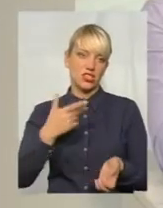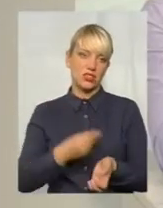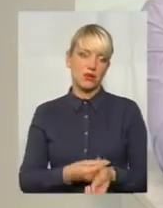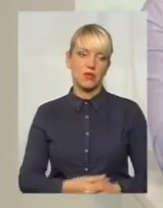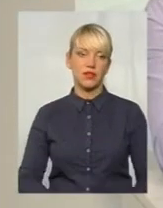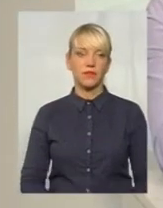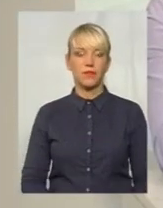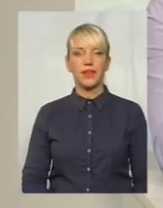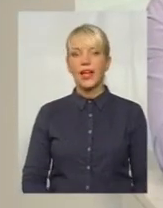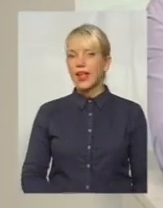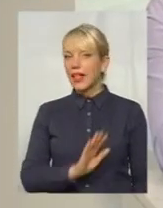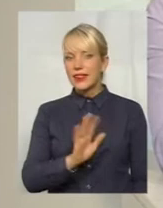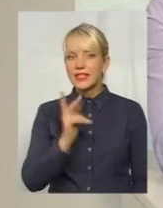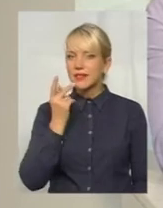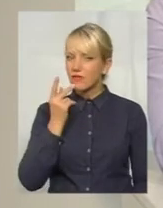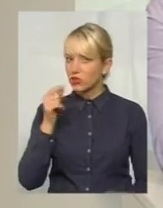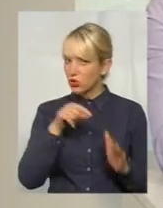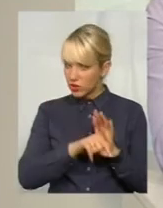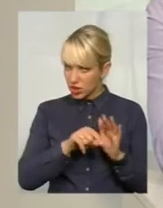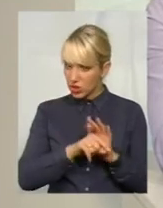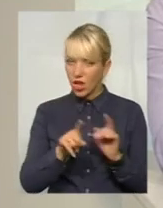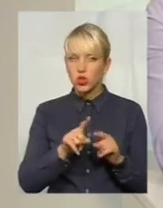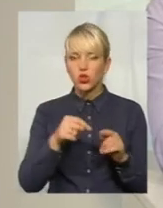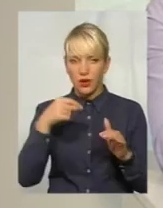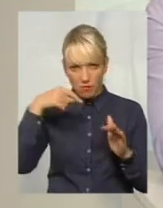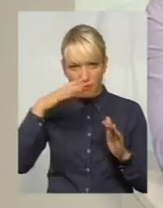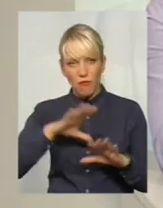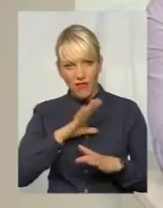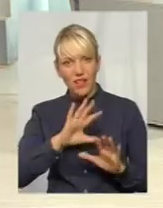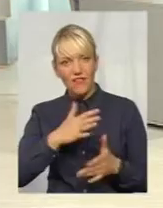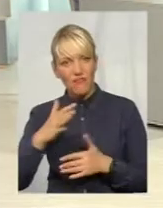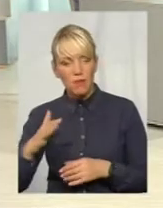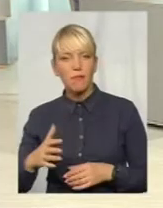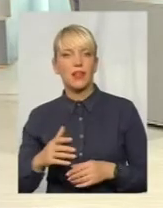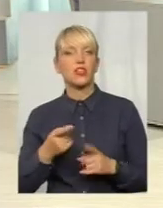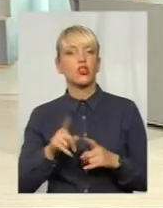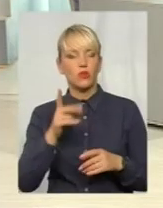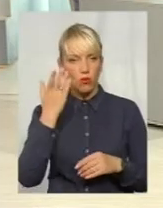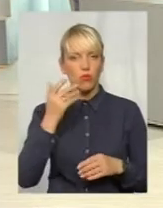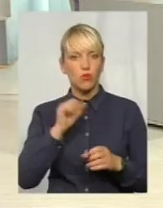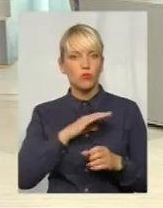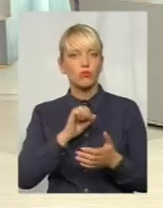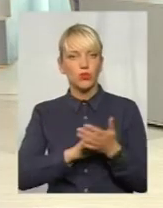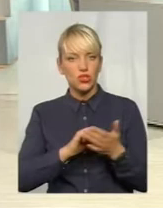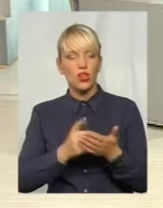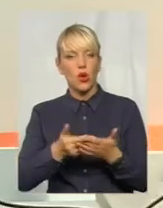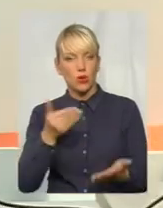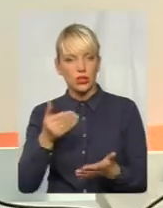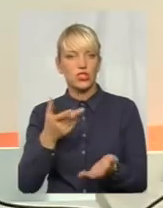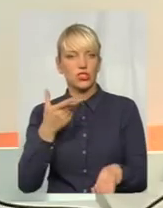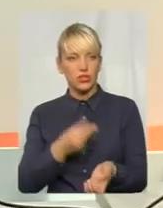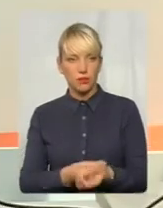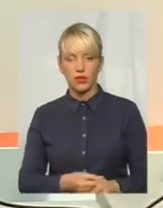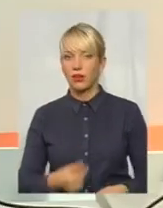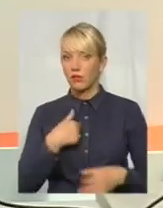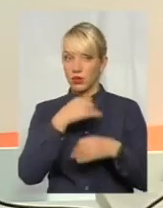я сприймаю, значить, бувають випадки, коли це означає, що це в результаті щеплення. Ми не можемо заперечувати, ми не кажемо, що щеплення